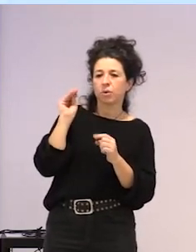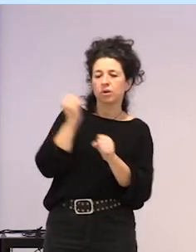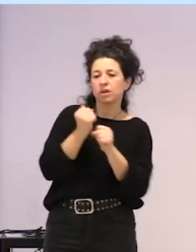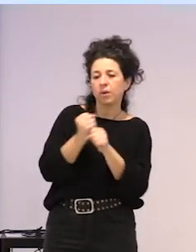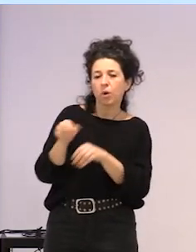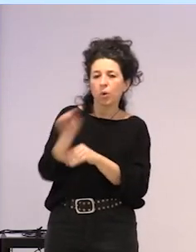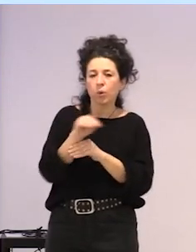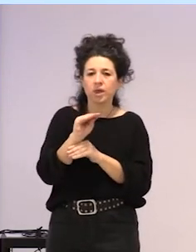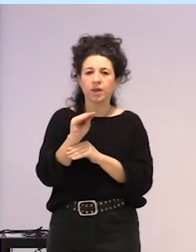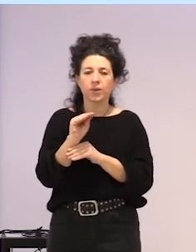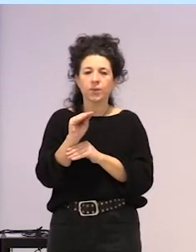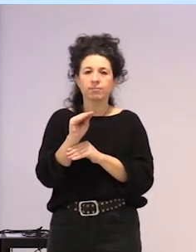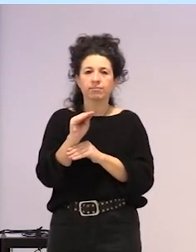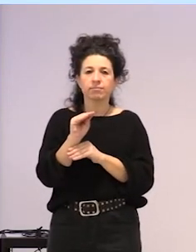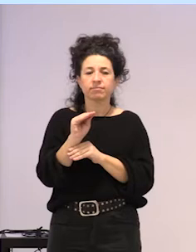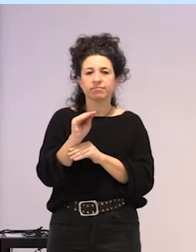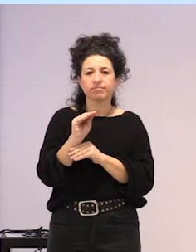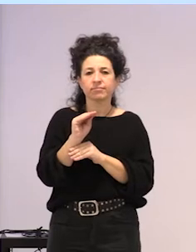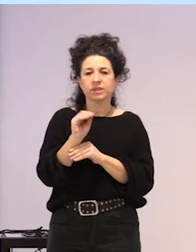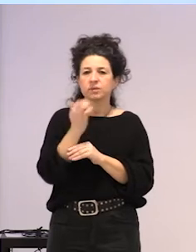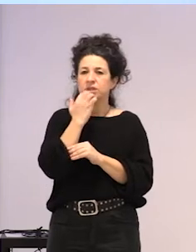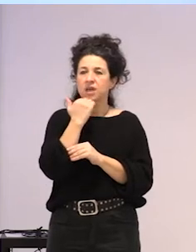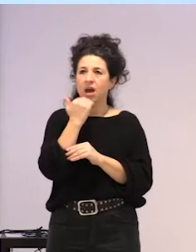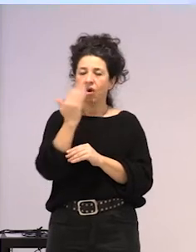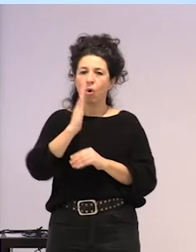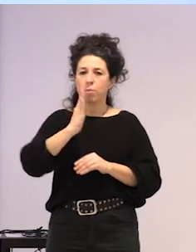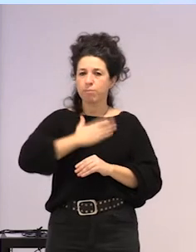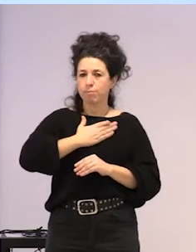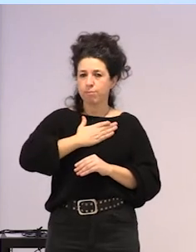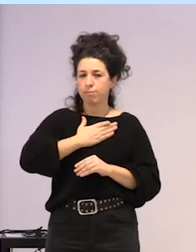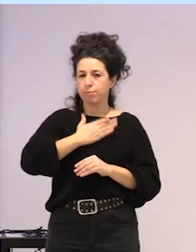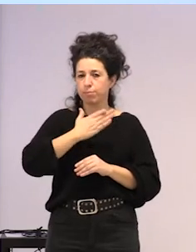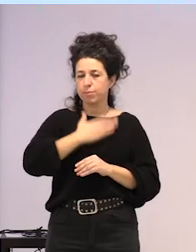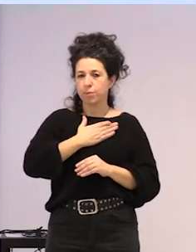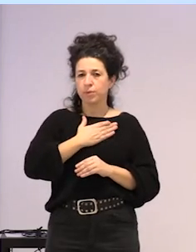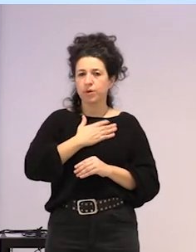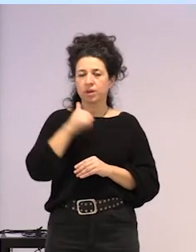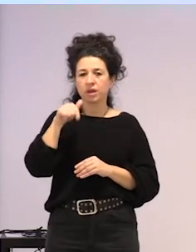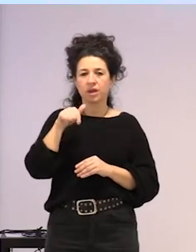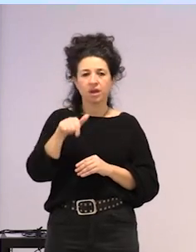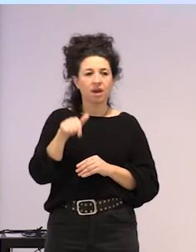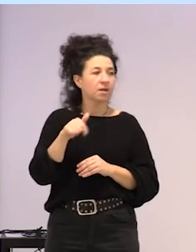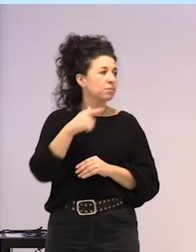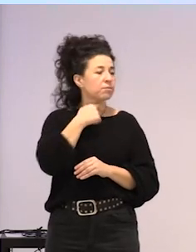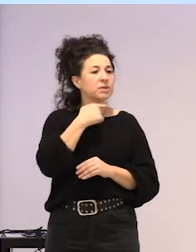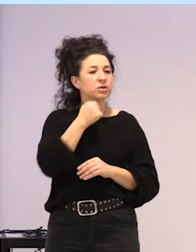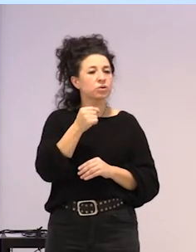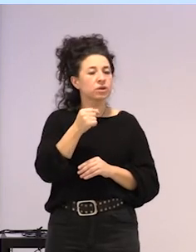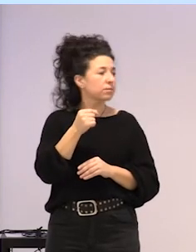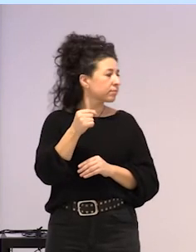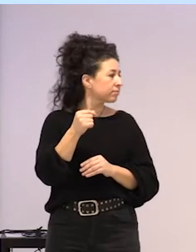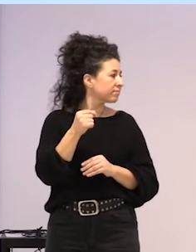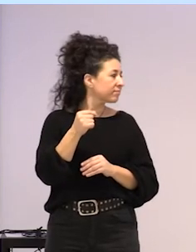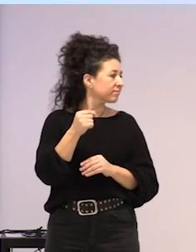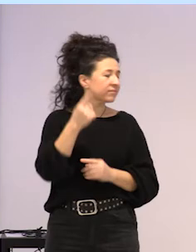izango balira bezala, eta hemen guztatizaito hor daukazue, utzi dizkizuet,